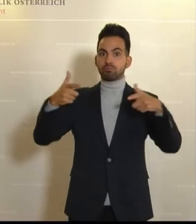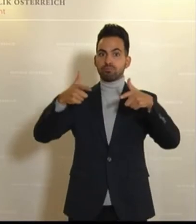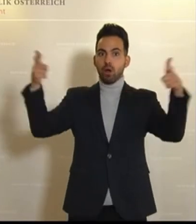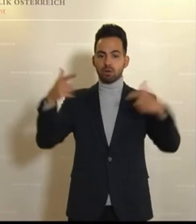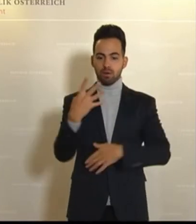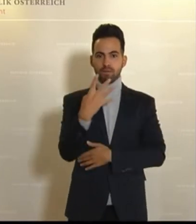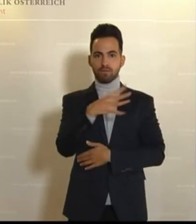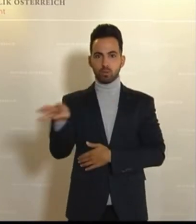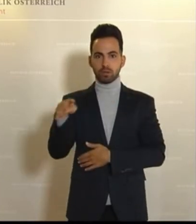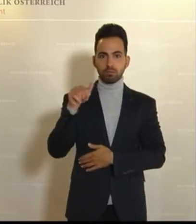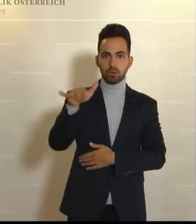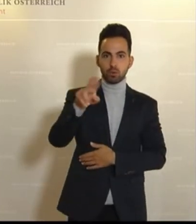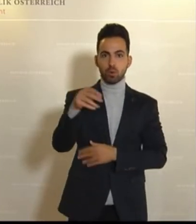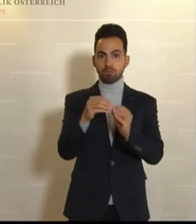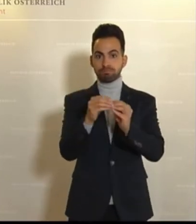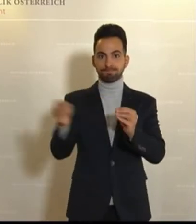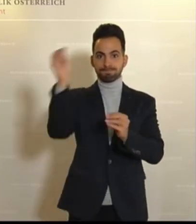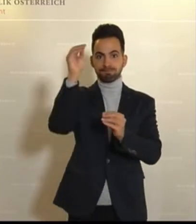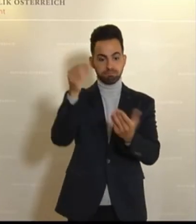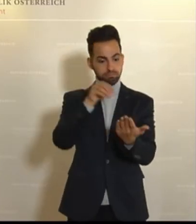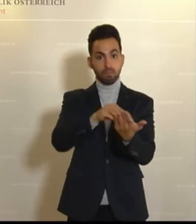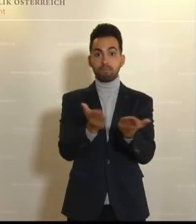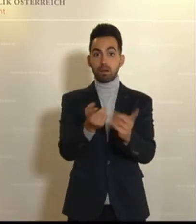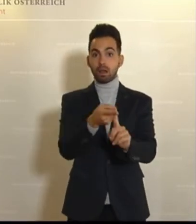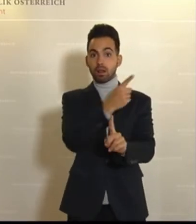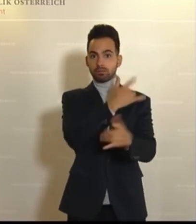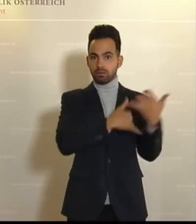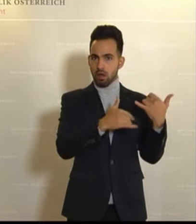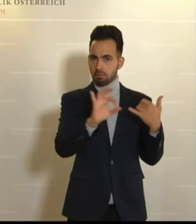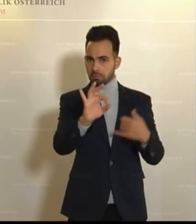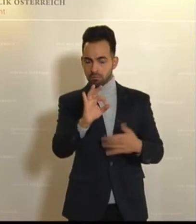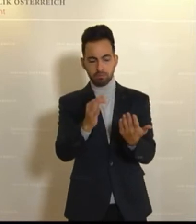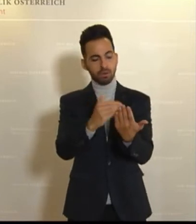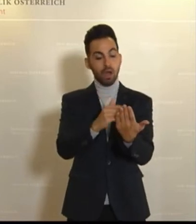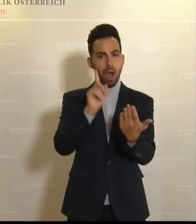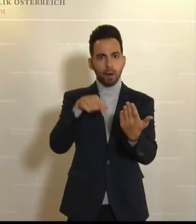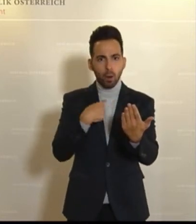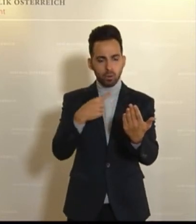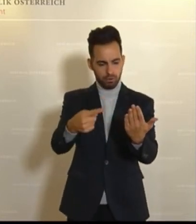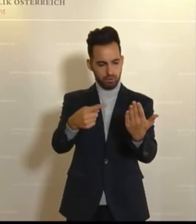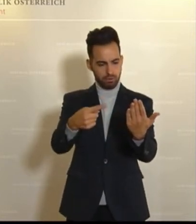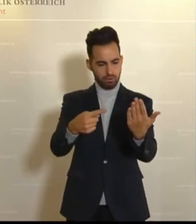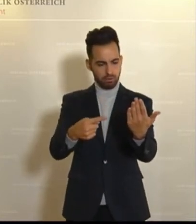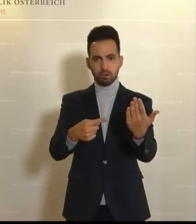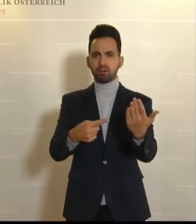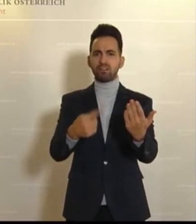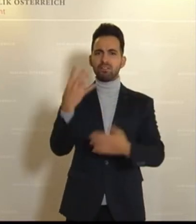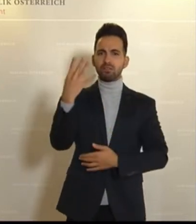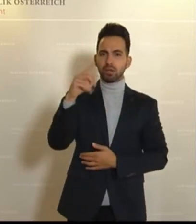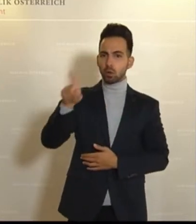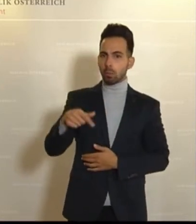400 Millionen Euro mehr aus als im letzten Jahr. Im gleichen Atemzug ist es aber so, dass man 4